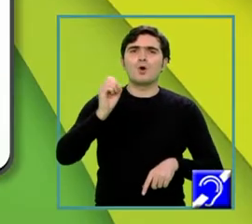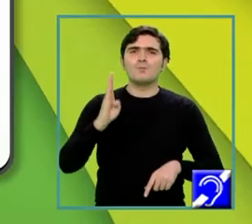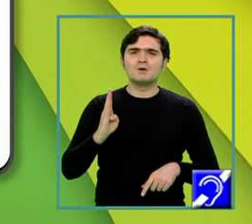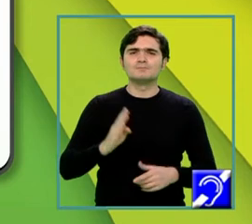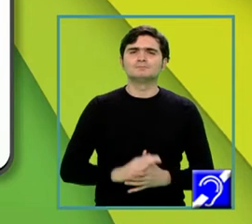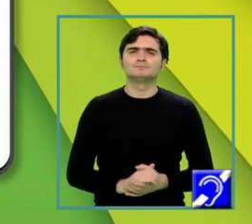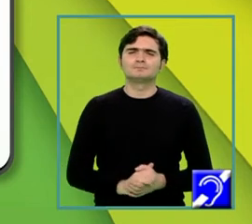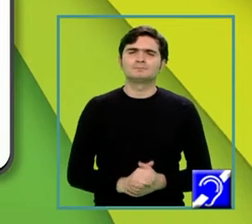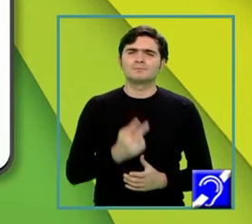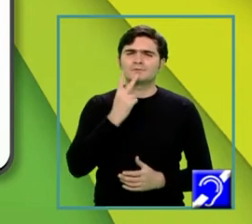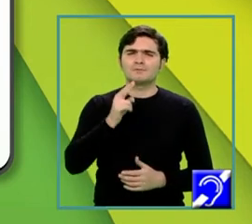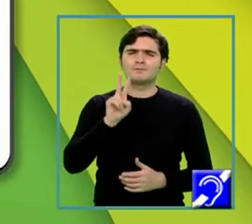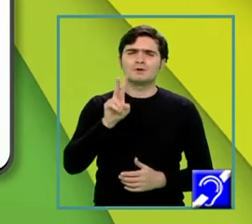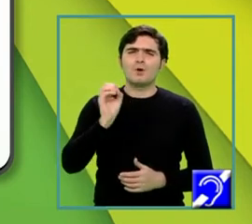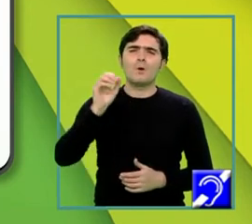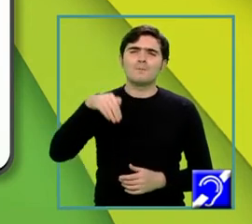aici.